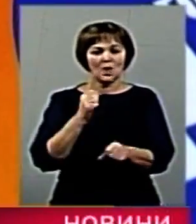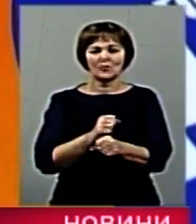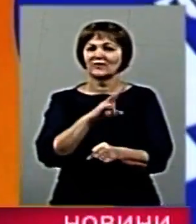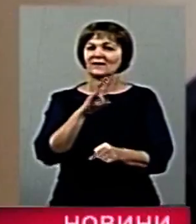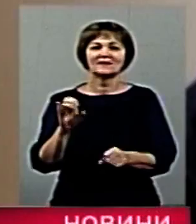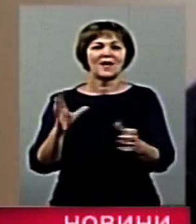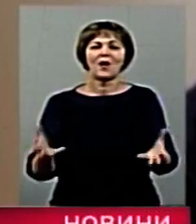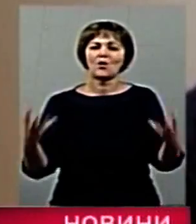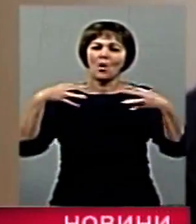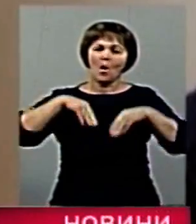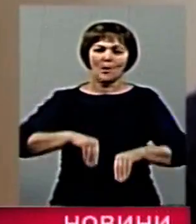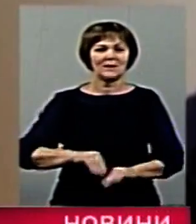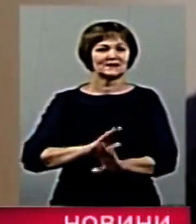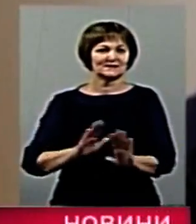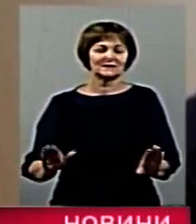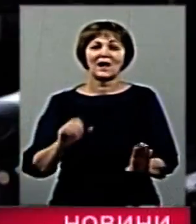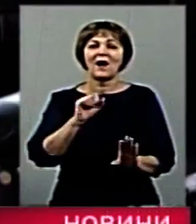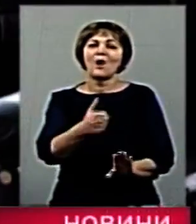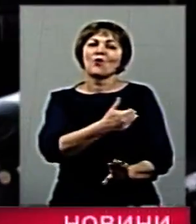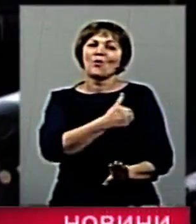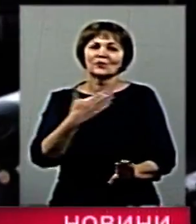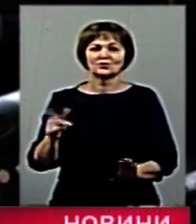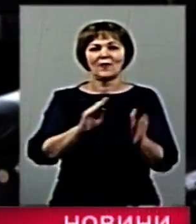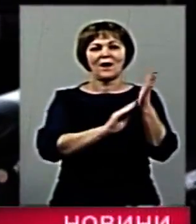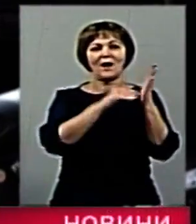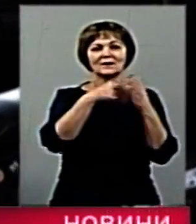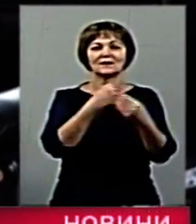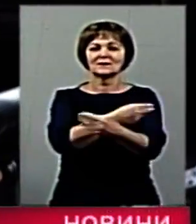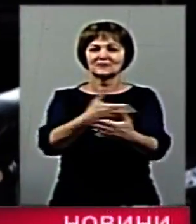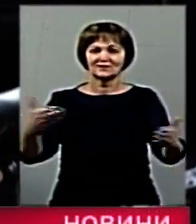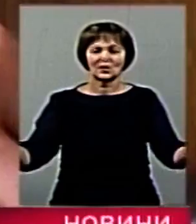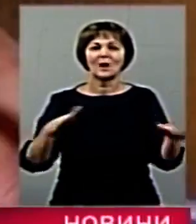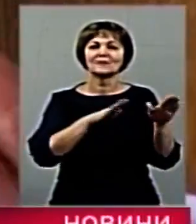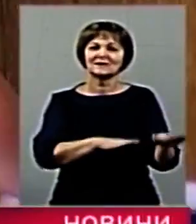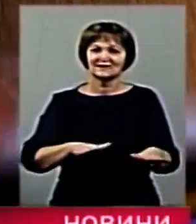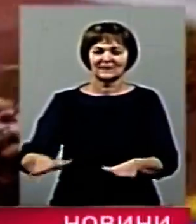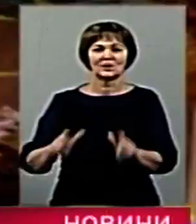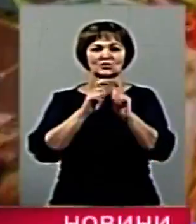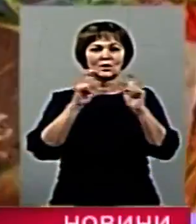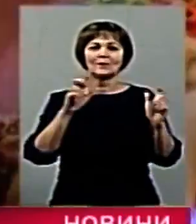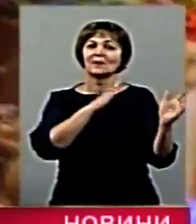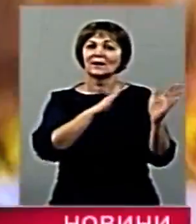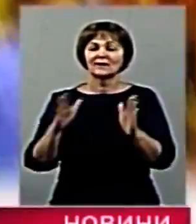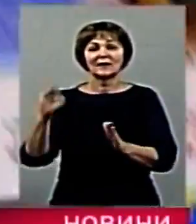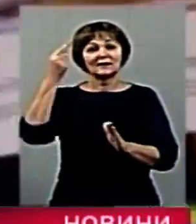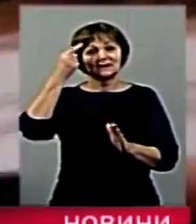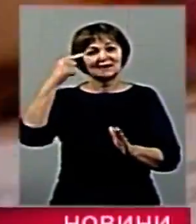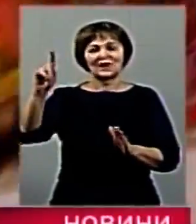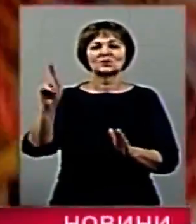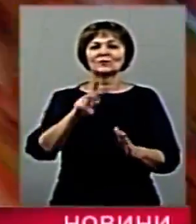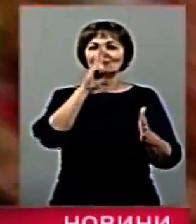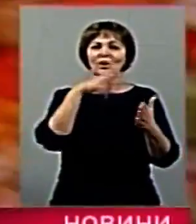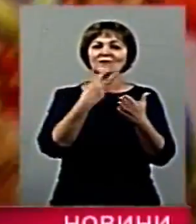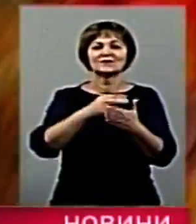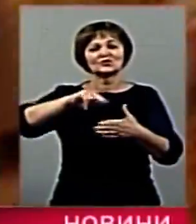комерційних міркувань, зауважують організатори. Кажуть, календарі роздадуть по місцевих шкільних бібліотеках. Ідея полягає в тому, щоб показати